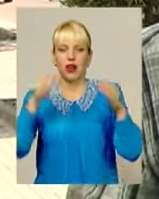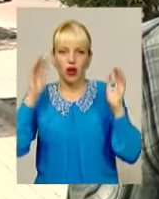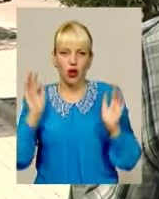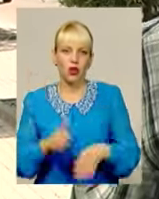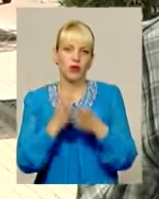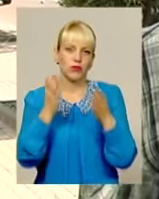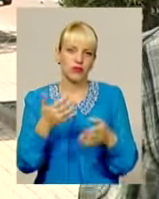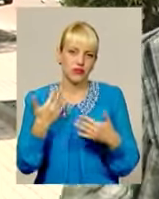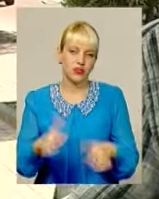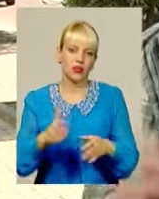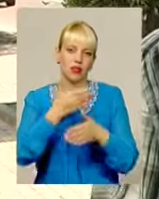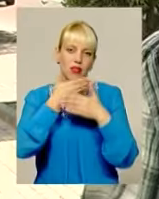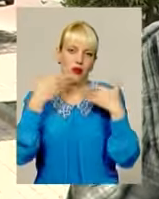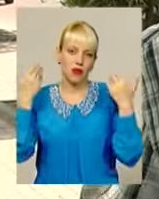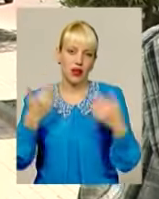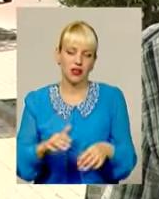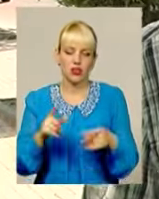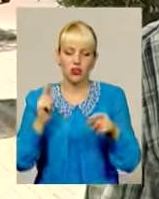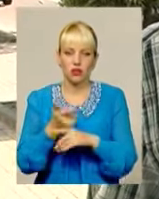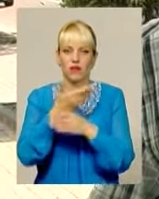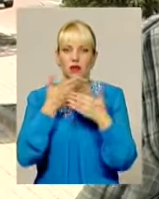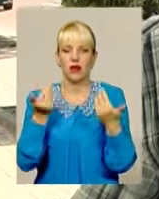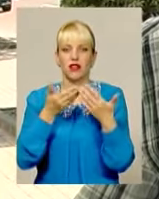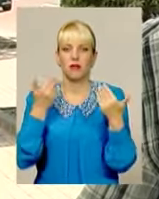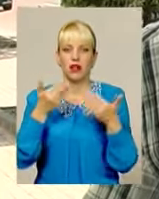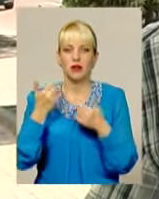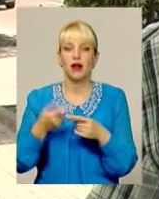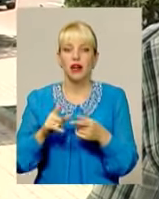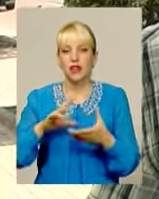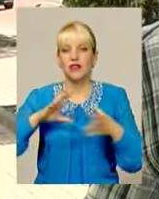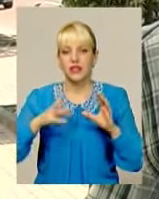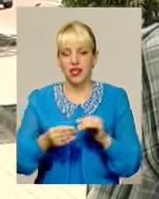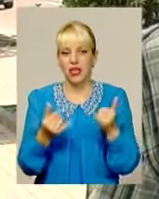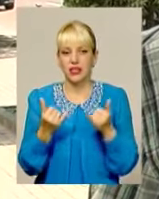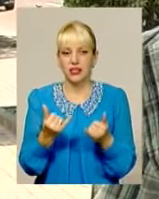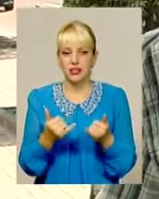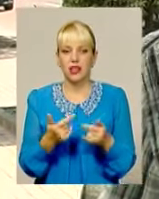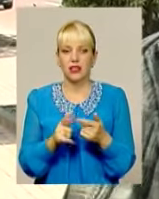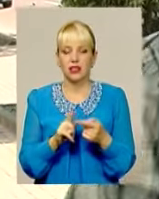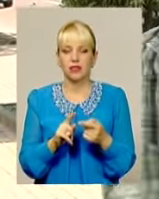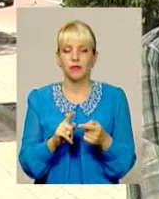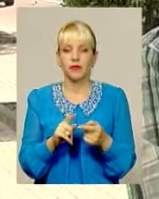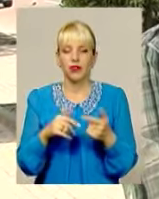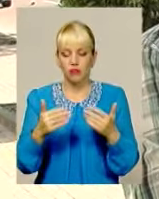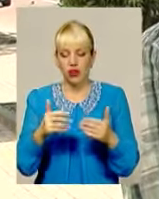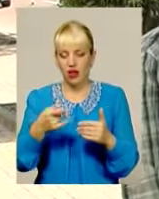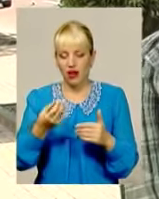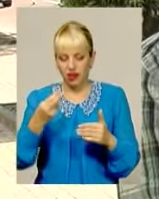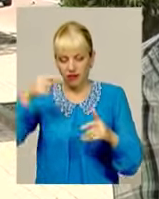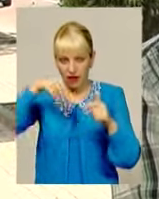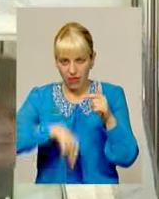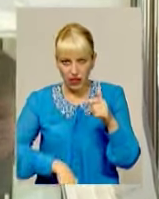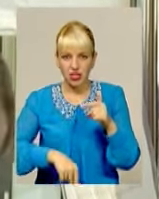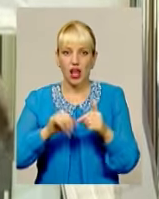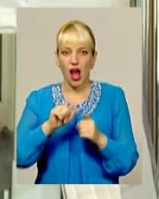вже немає їх, та й знову немає, та й знову немає. А зараз взагалі вже, я знаю, опять воно пішло гривня внизу, долар